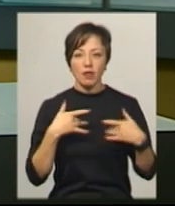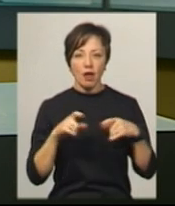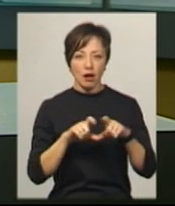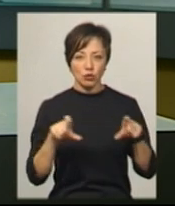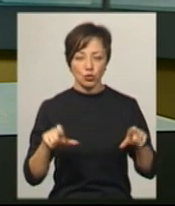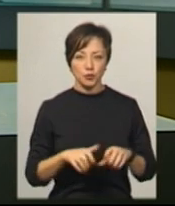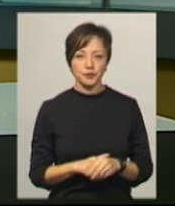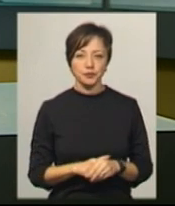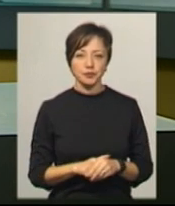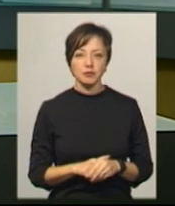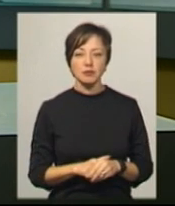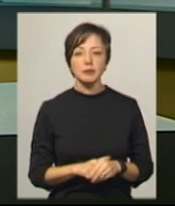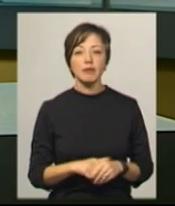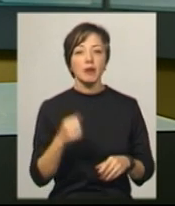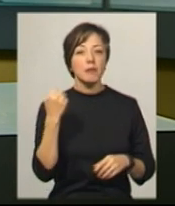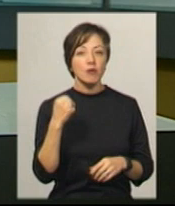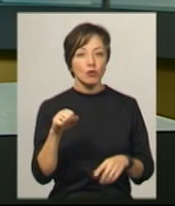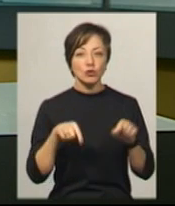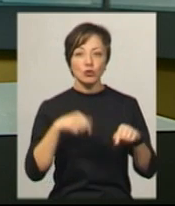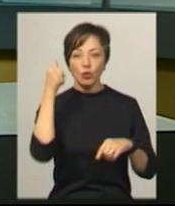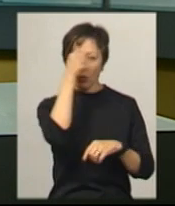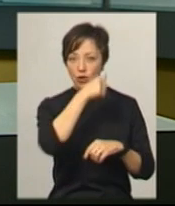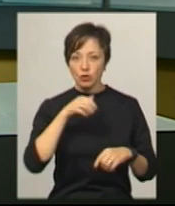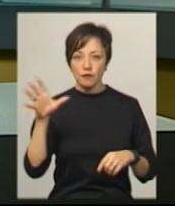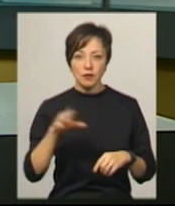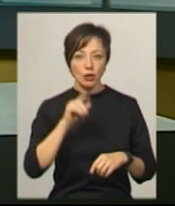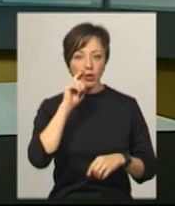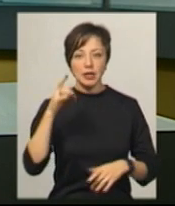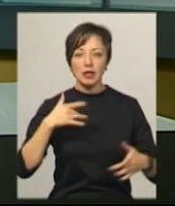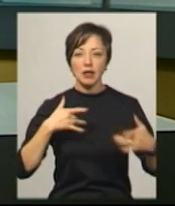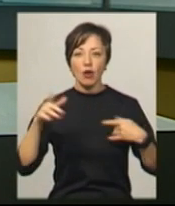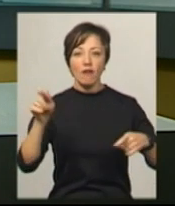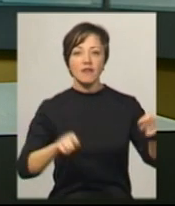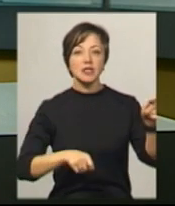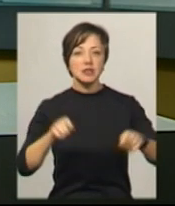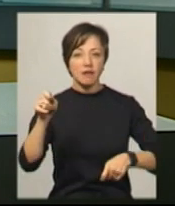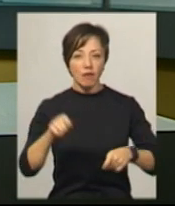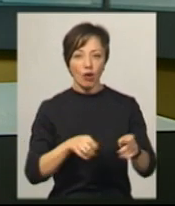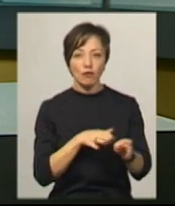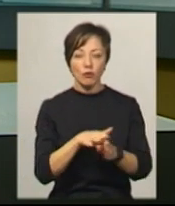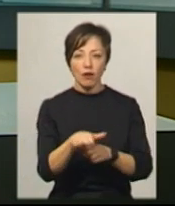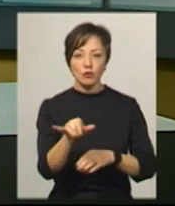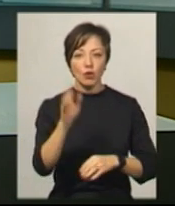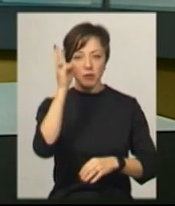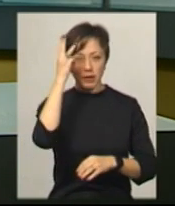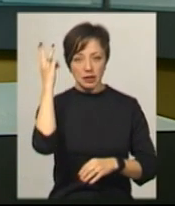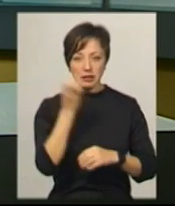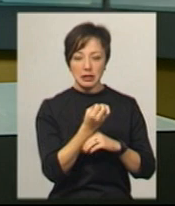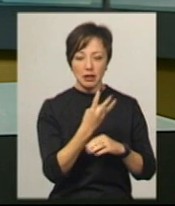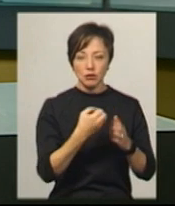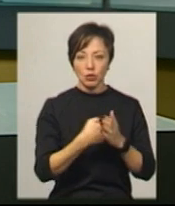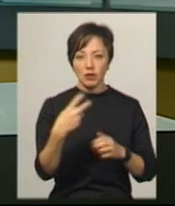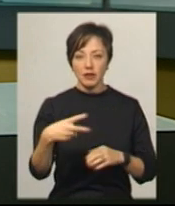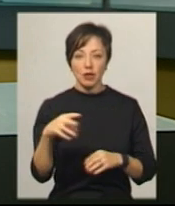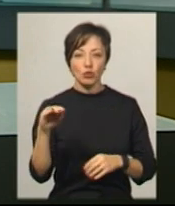Ольга Коваленко. Нагадаю, переможцем цьогорічного всеукраїнського театрального фестивалю, що відбувався у Хмельницькому з 13 до